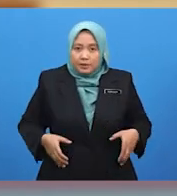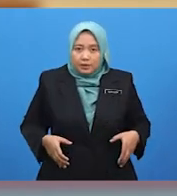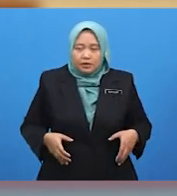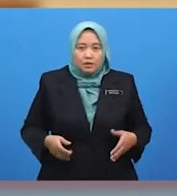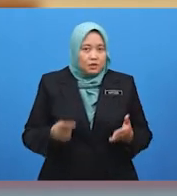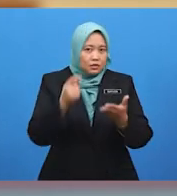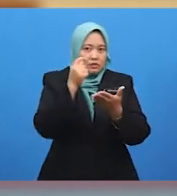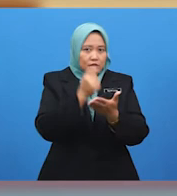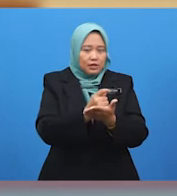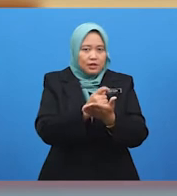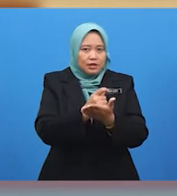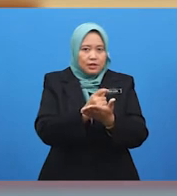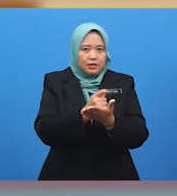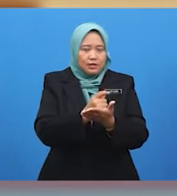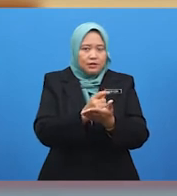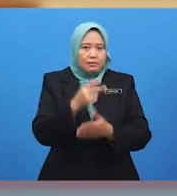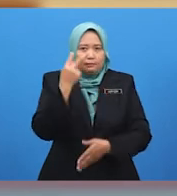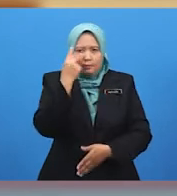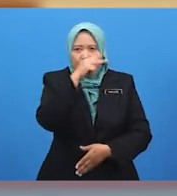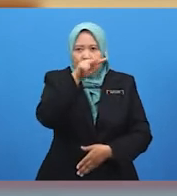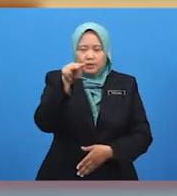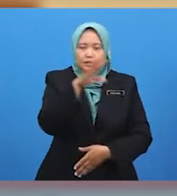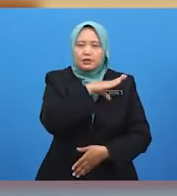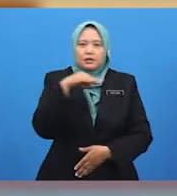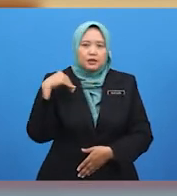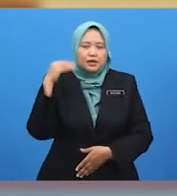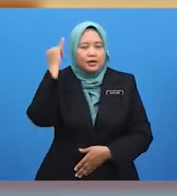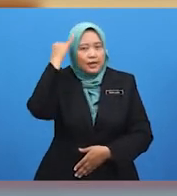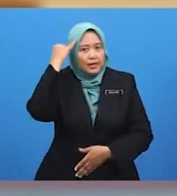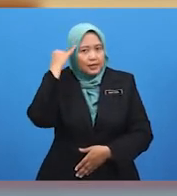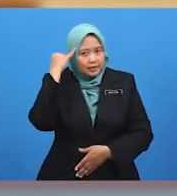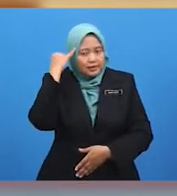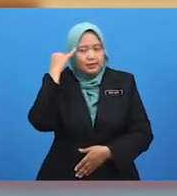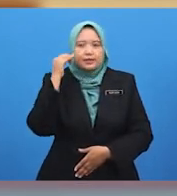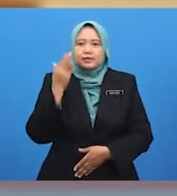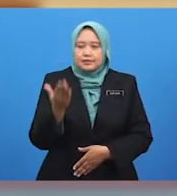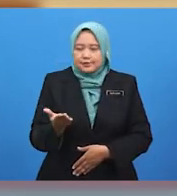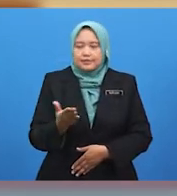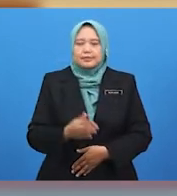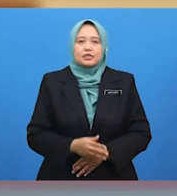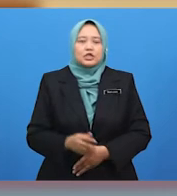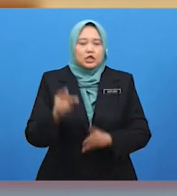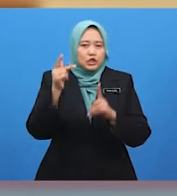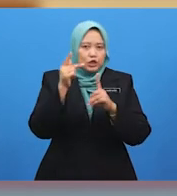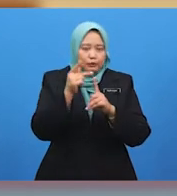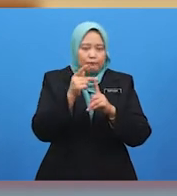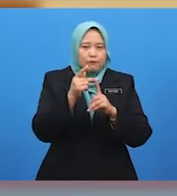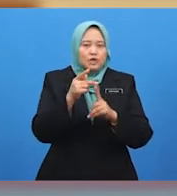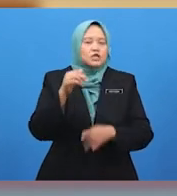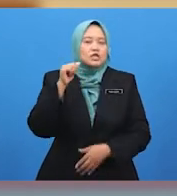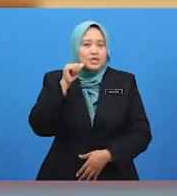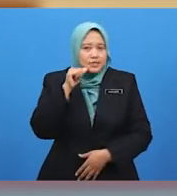idea. Dia cuba menyampaikan pandangan atau idea yang bernas kepada